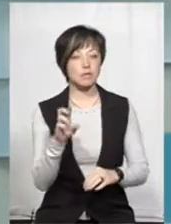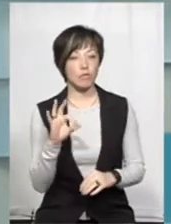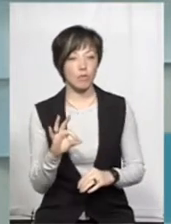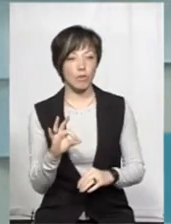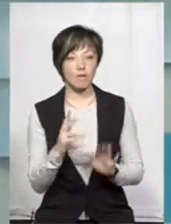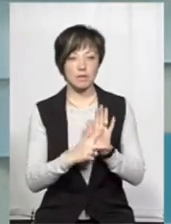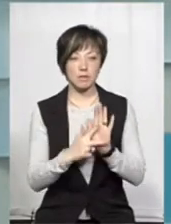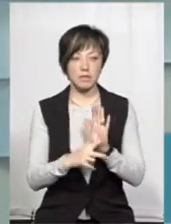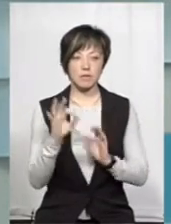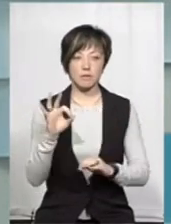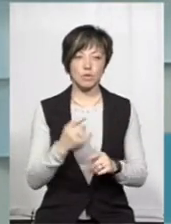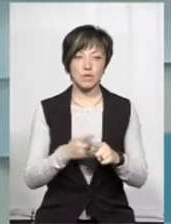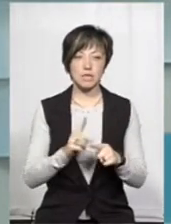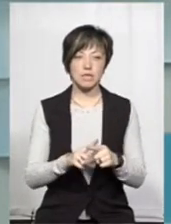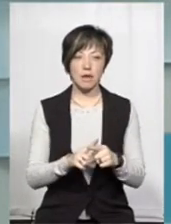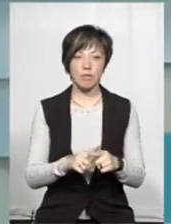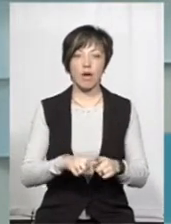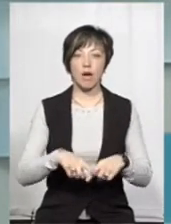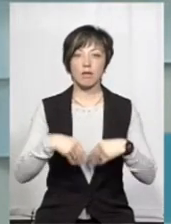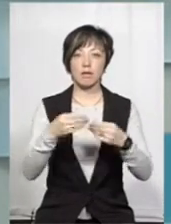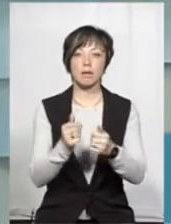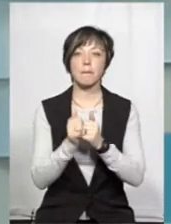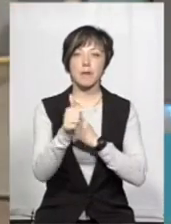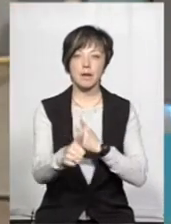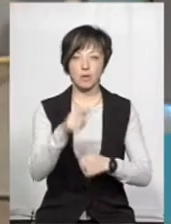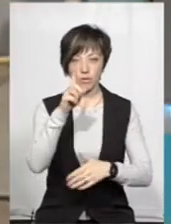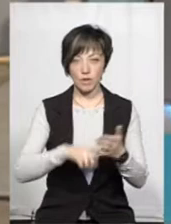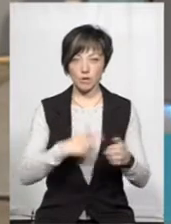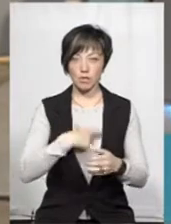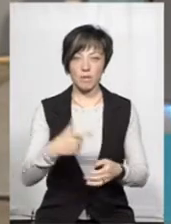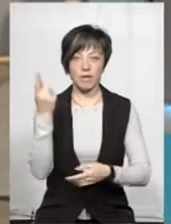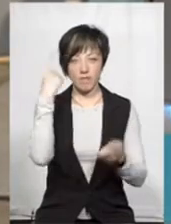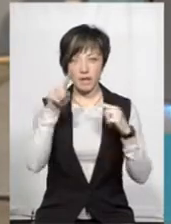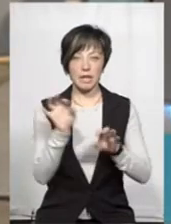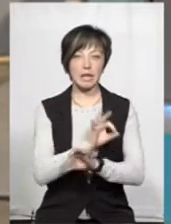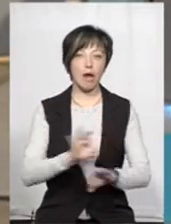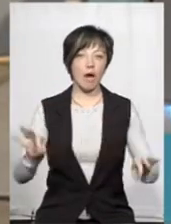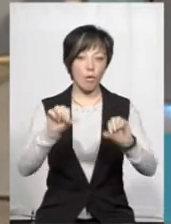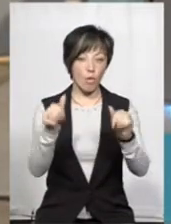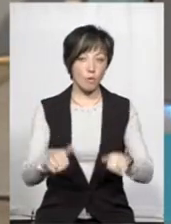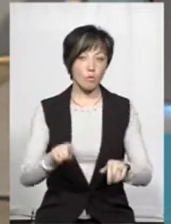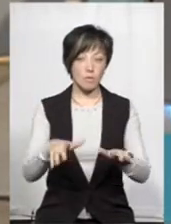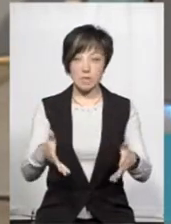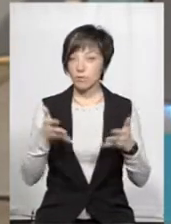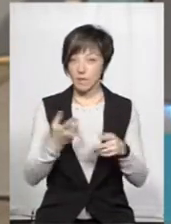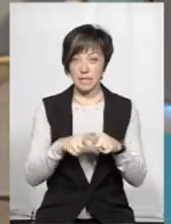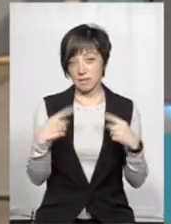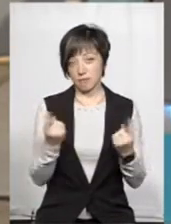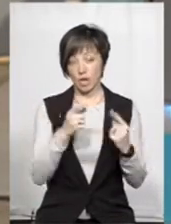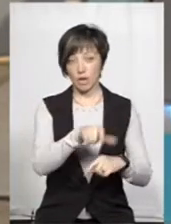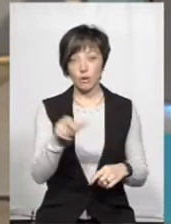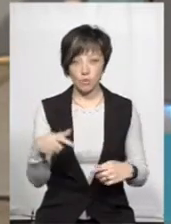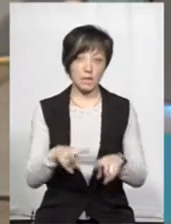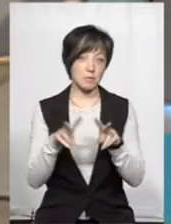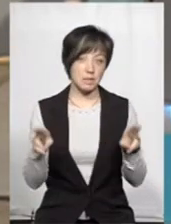що от тих 80% це був кредит довіри. Так, от ми собі вигадали ідеальний образ, а потім з'ясувалося, що це звичайні